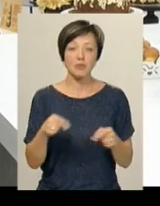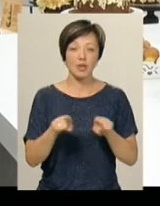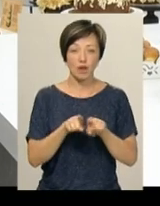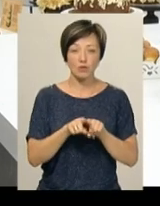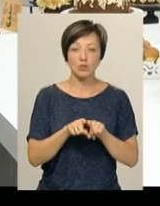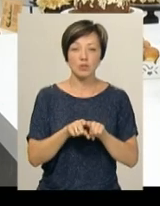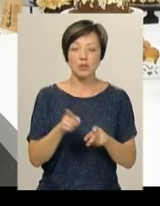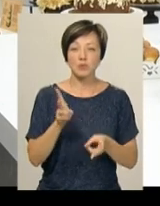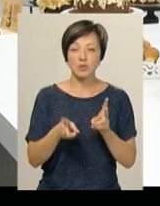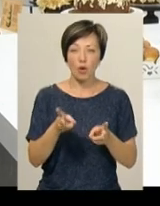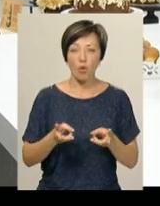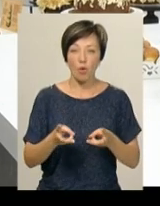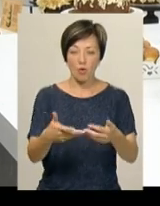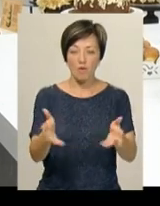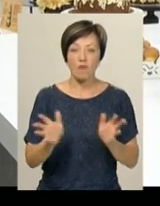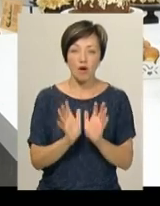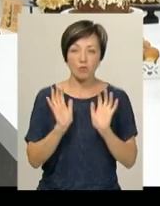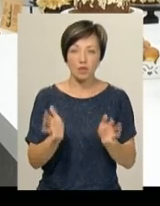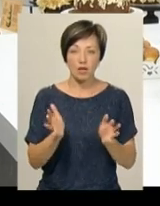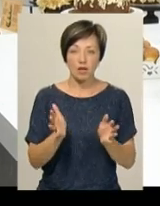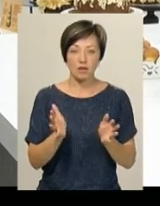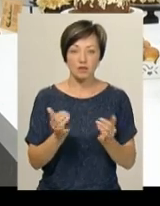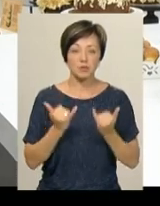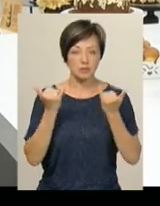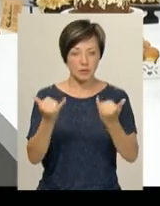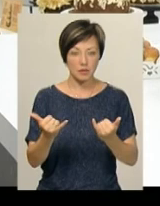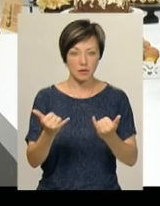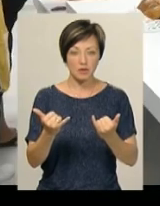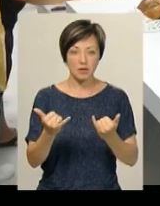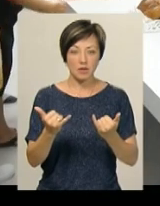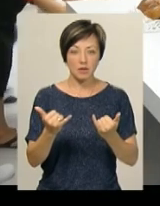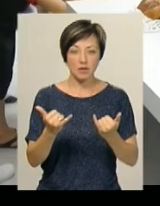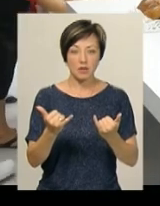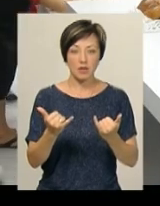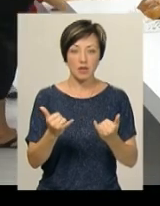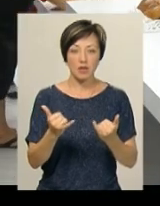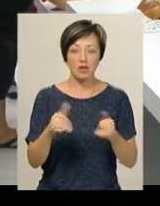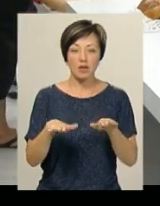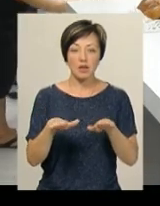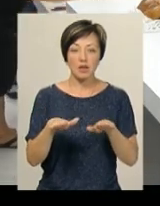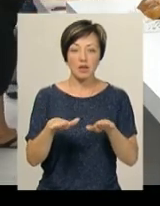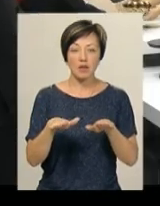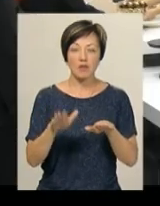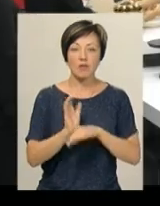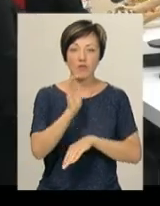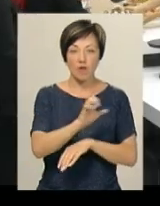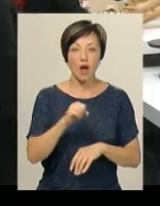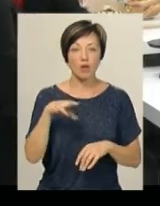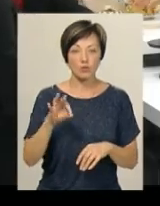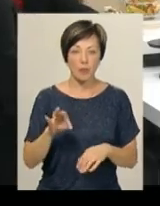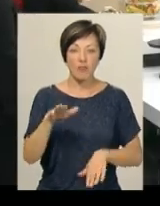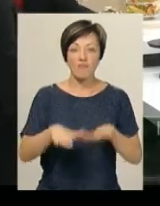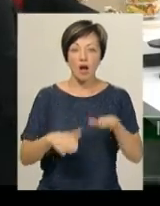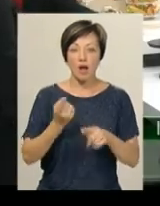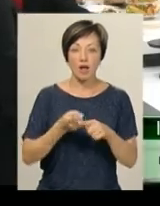спекли коровай, який буде предоставлятися в благочинне місце в АТО. Вага цього